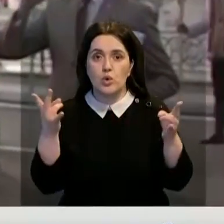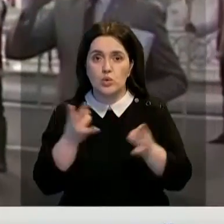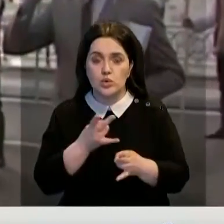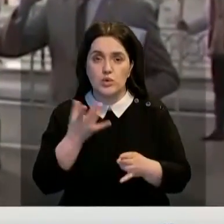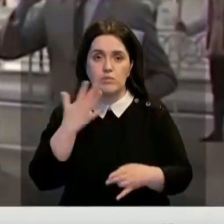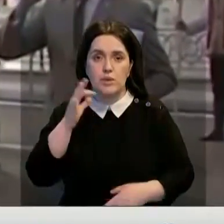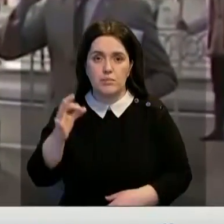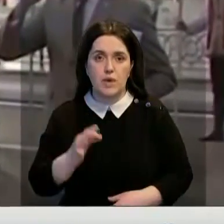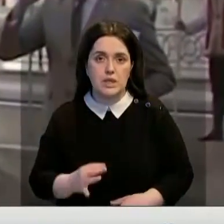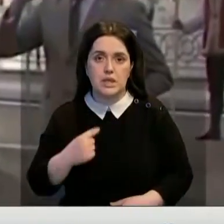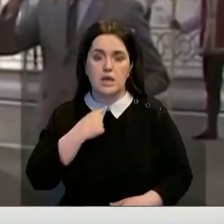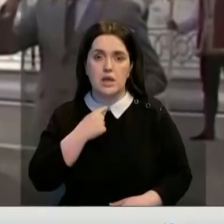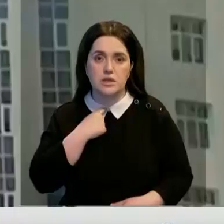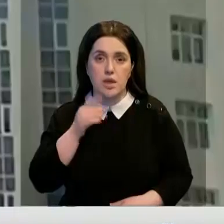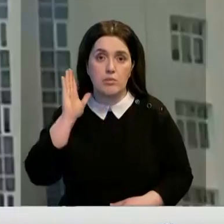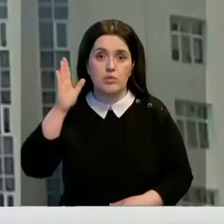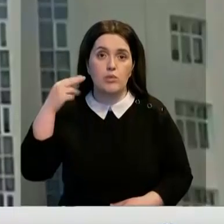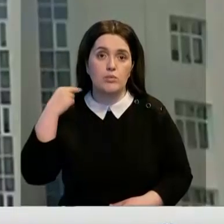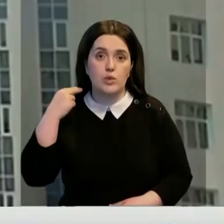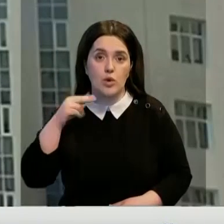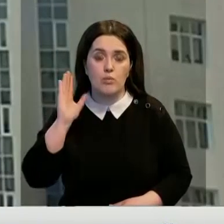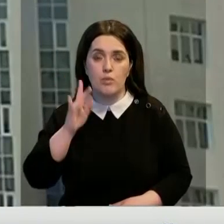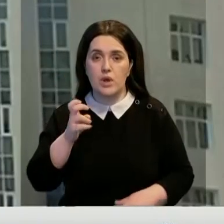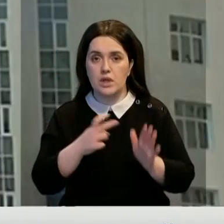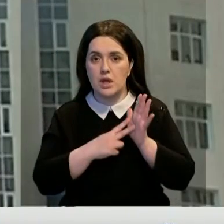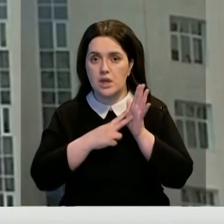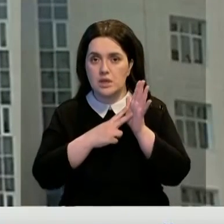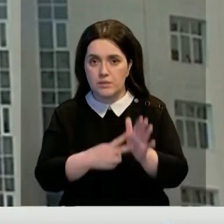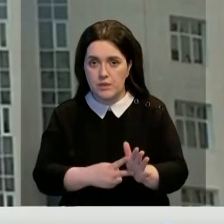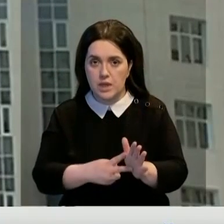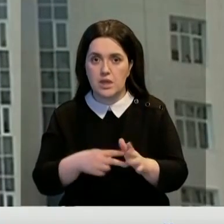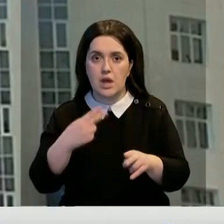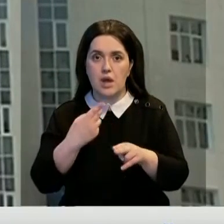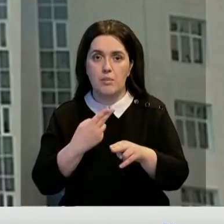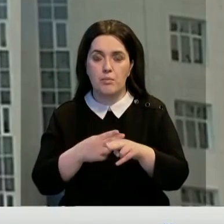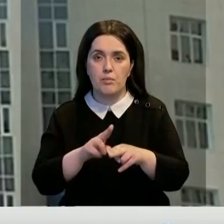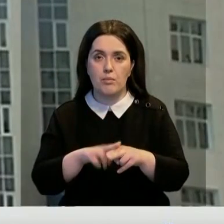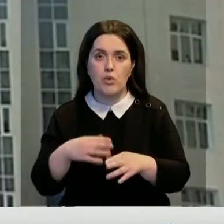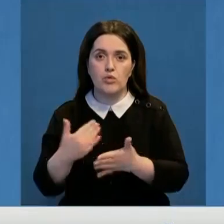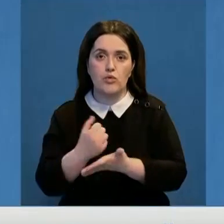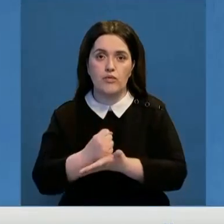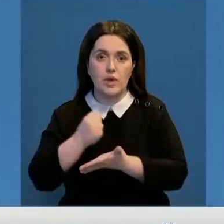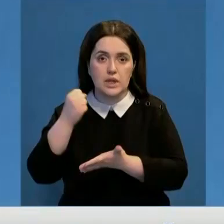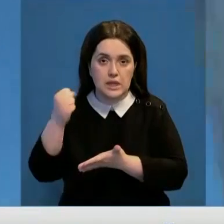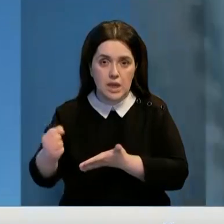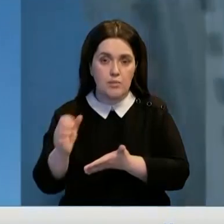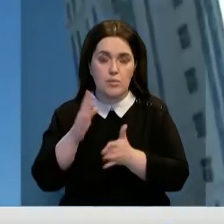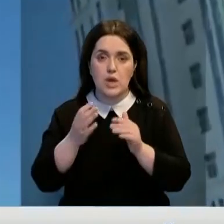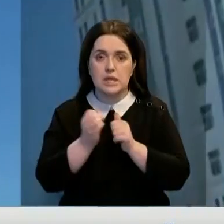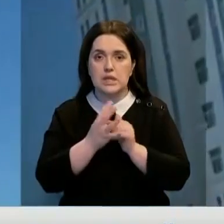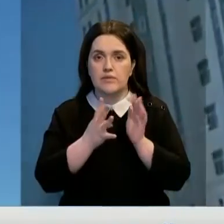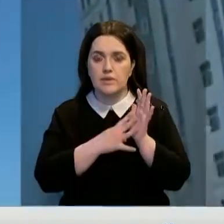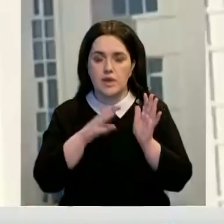нужно набрать половину голосов избирателей. Будущий президент вступит в должность сроком на 7 лет. Церемония инаугурации нового главы